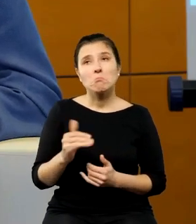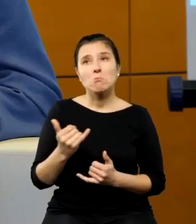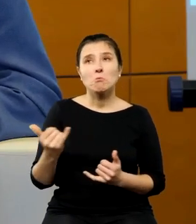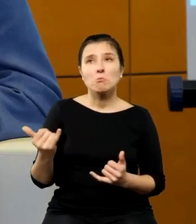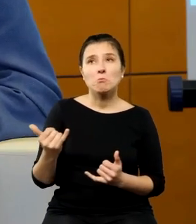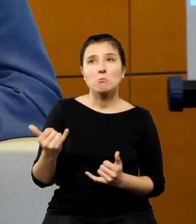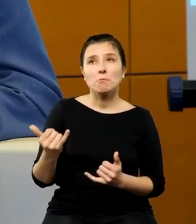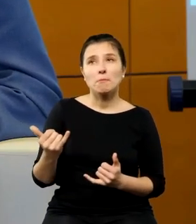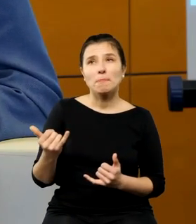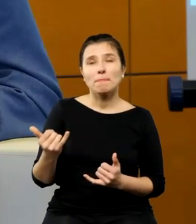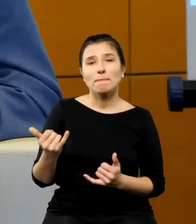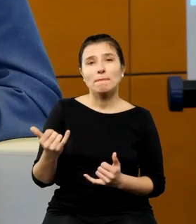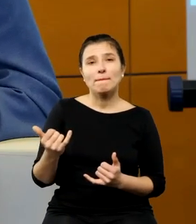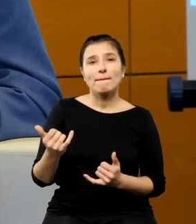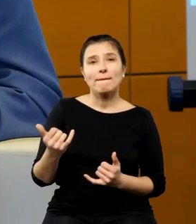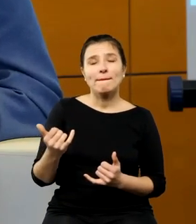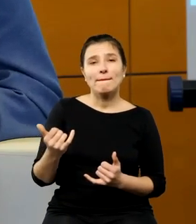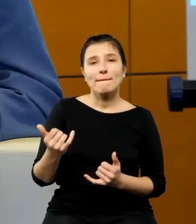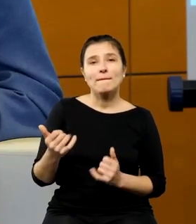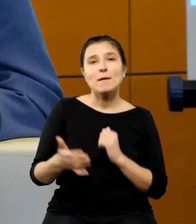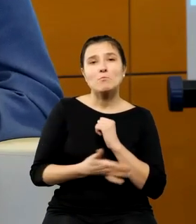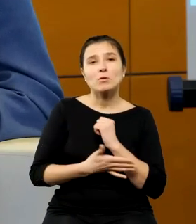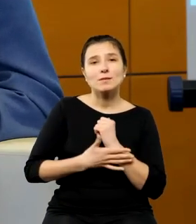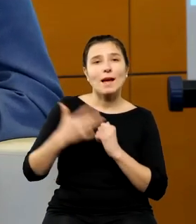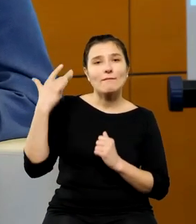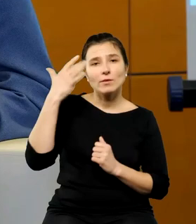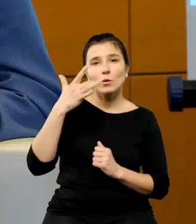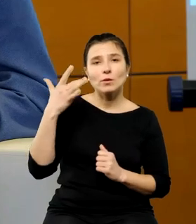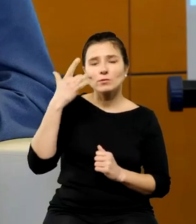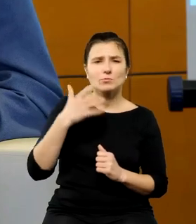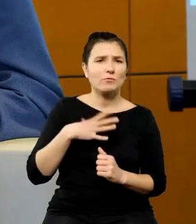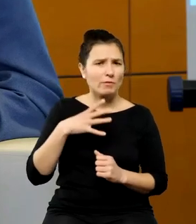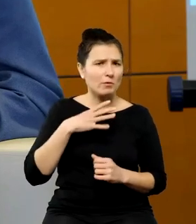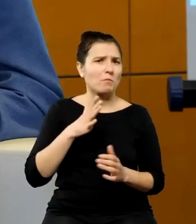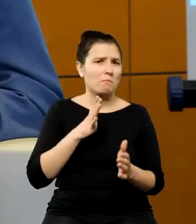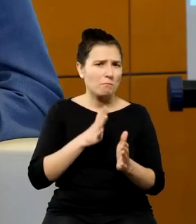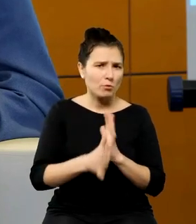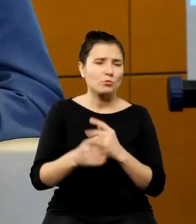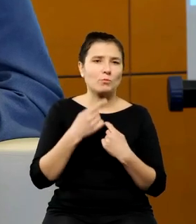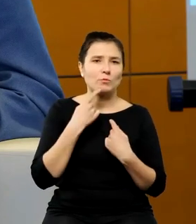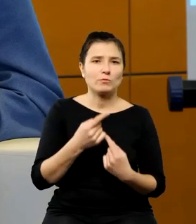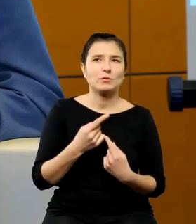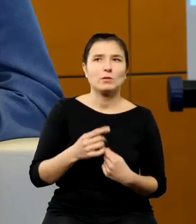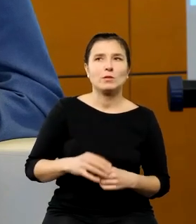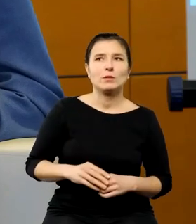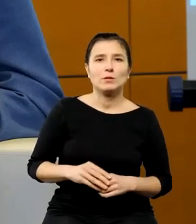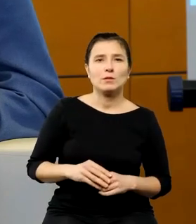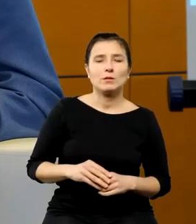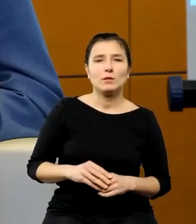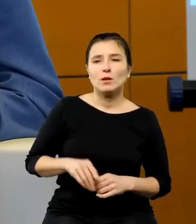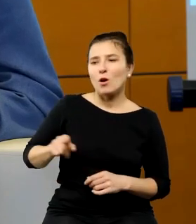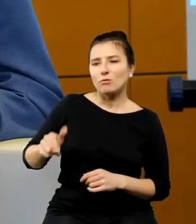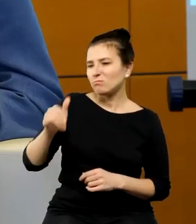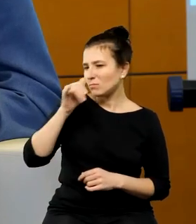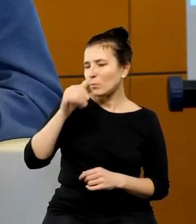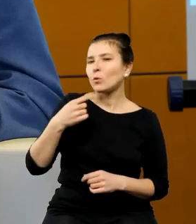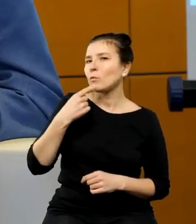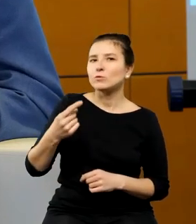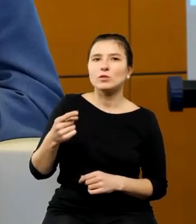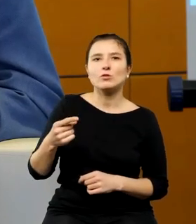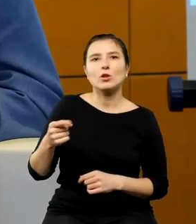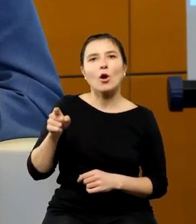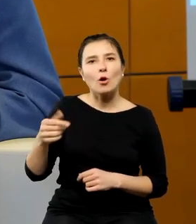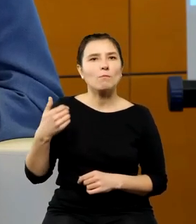teoretyczne warto tu bardzo wprost powiedzieć że Kopernik nie mógł się zdefiniować jako Niemiec ani Polak w